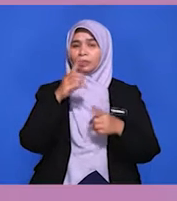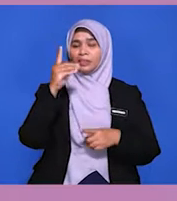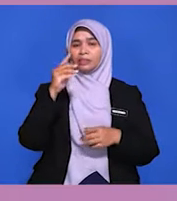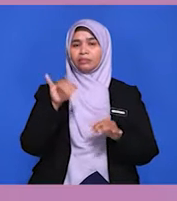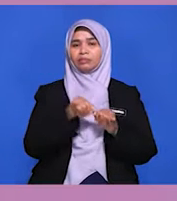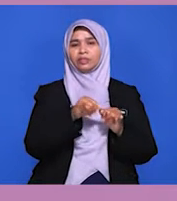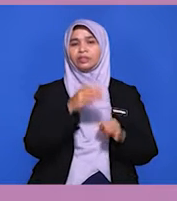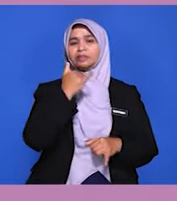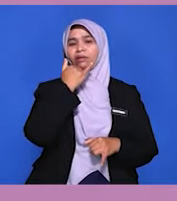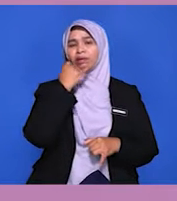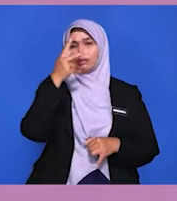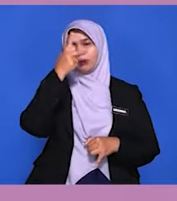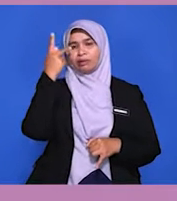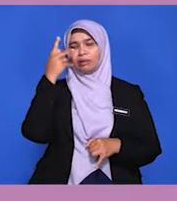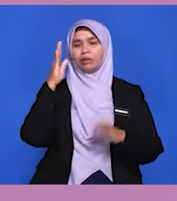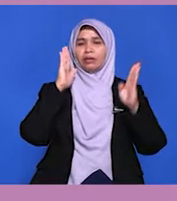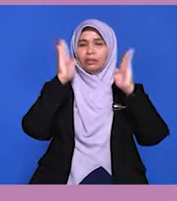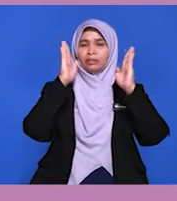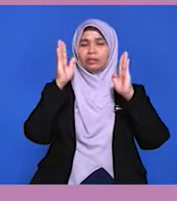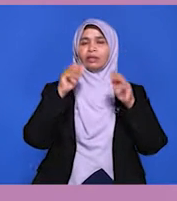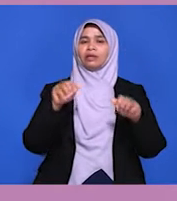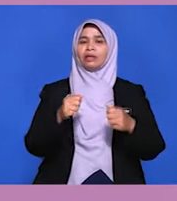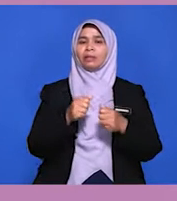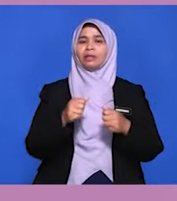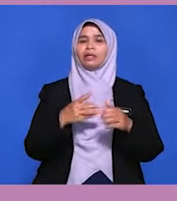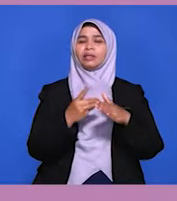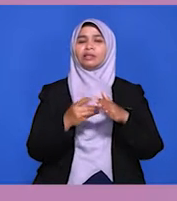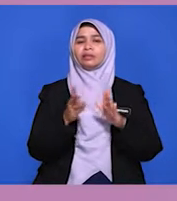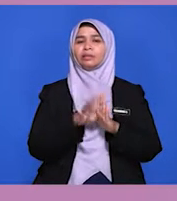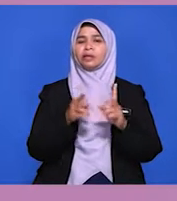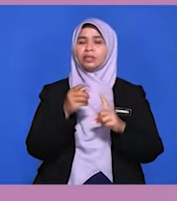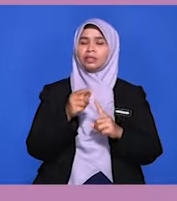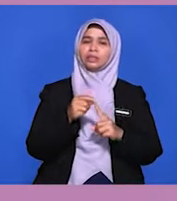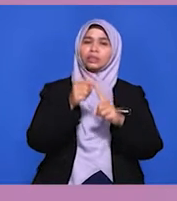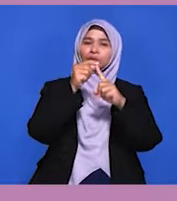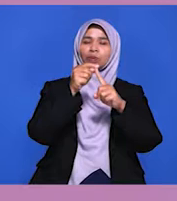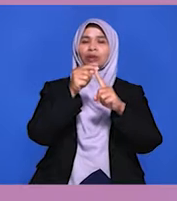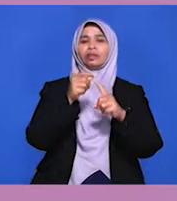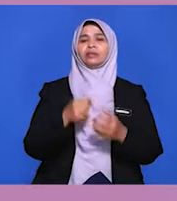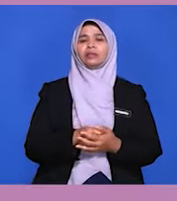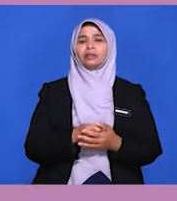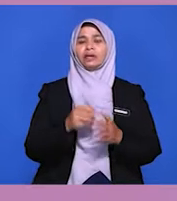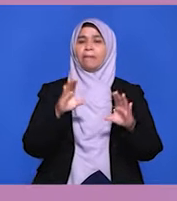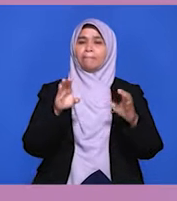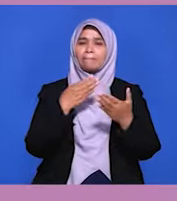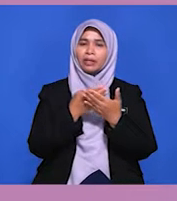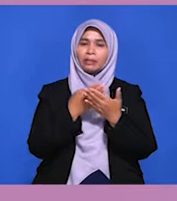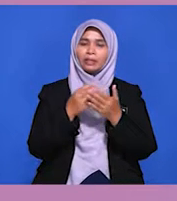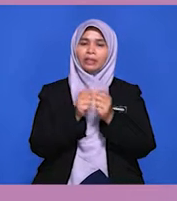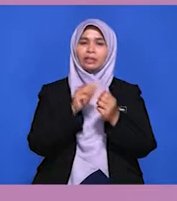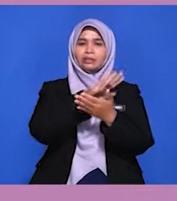Jawapan D. Juga salah kerana Malaysia mengamalkan dasar berkecuali iaitu berbaik-baik dengan semua negara